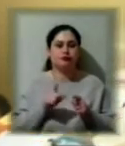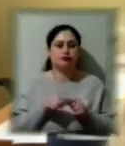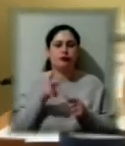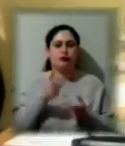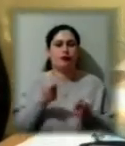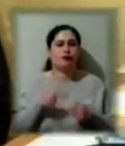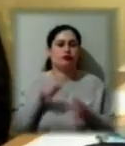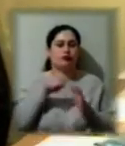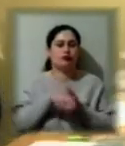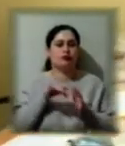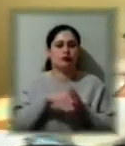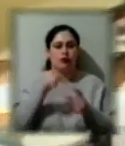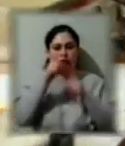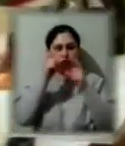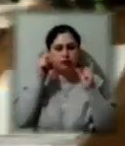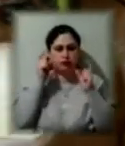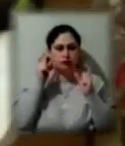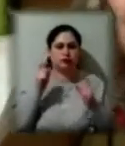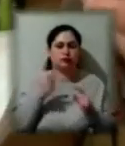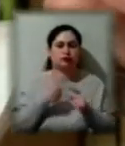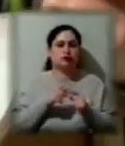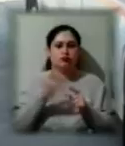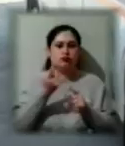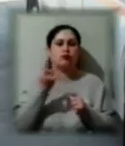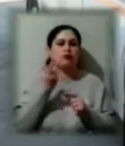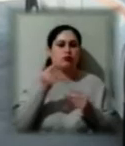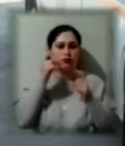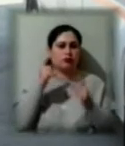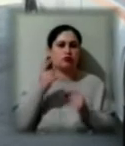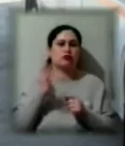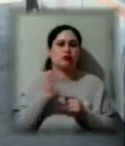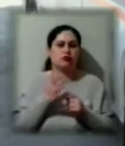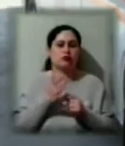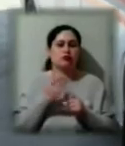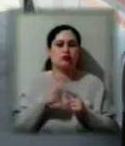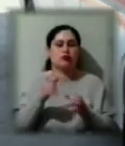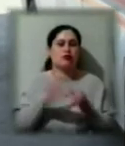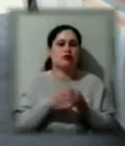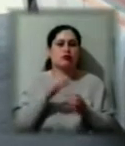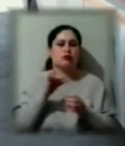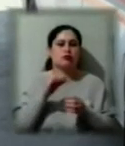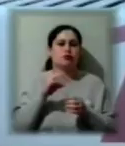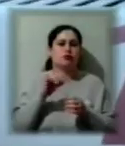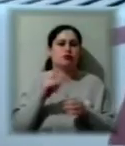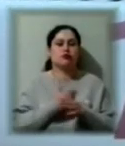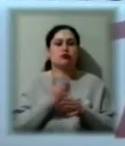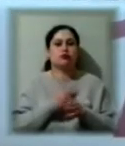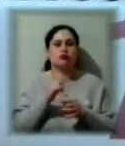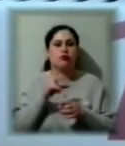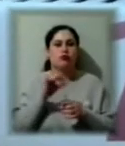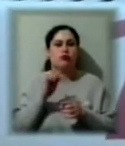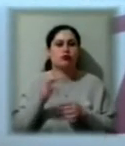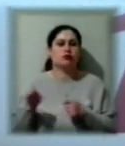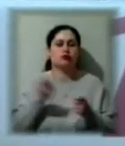окуляри, теж одноразові для медпрацівників. Це бригада екстреної медичної допомоги з Олешок приїхали за новими